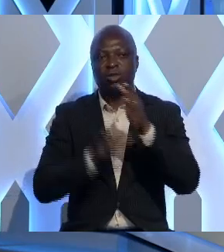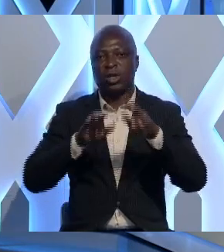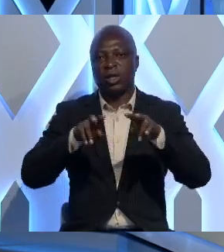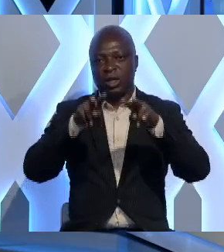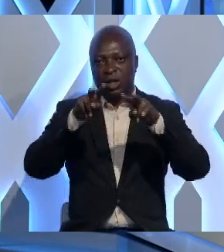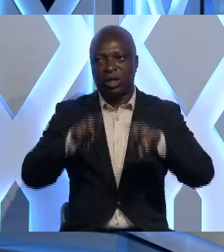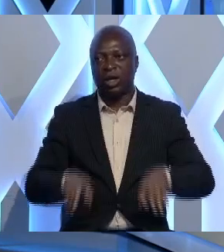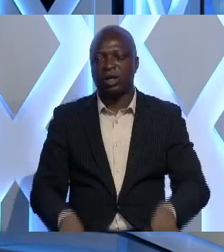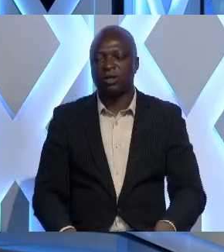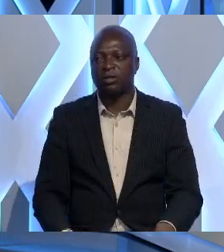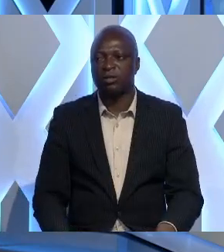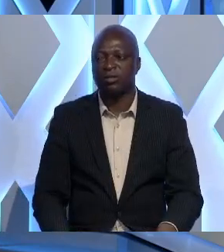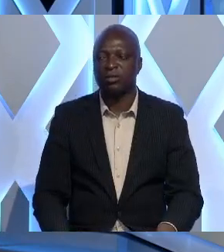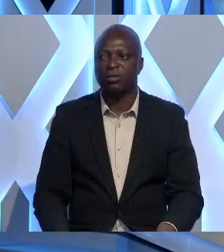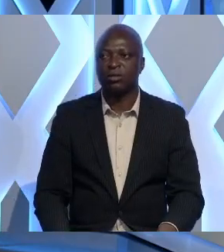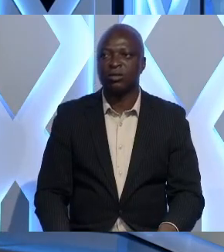détails avec Sandra Adiagbé.